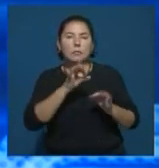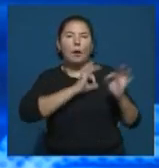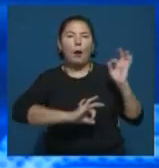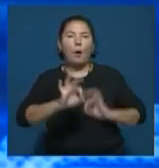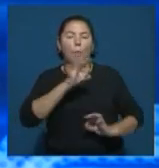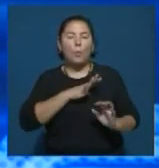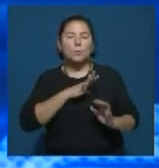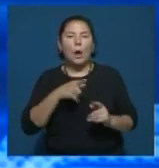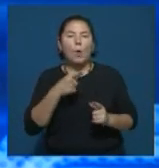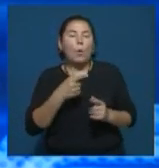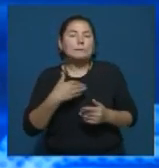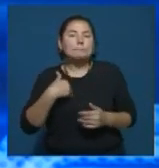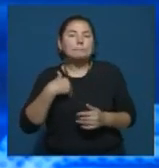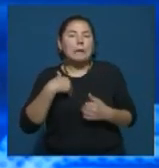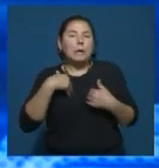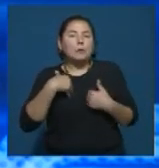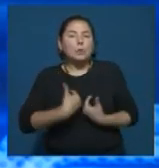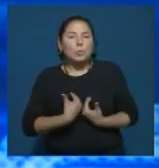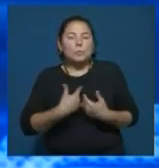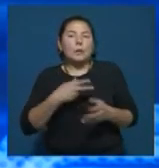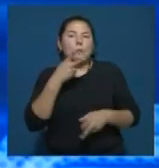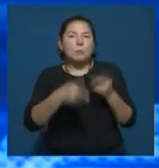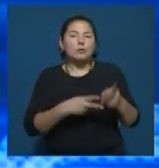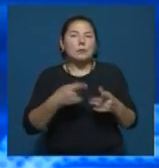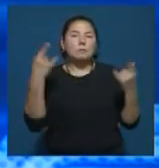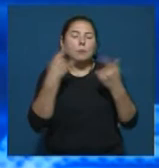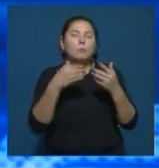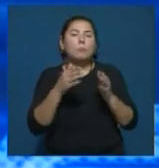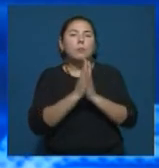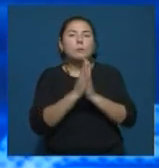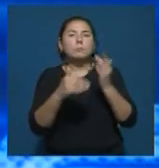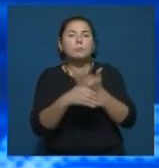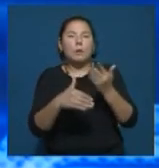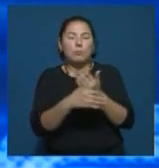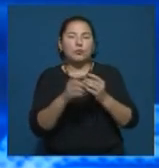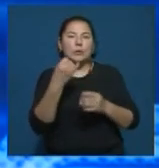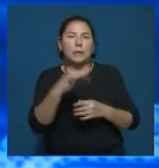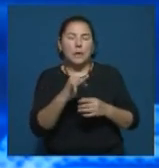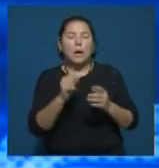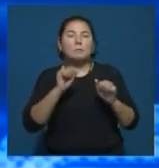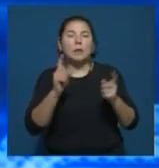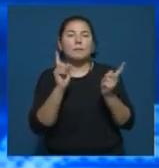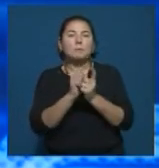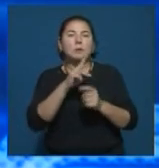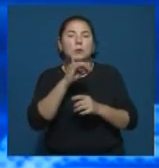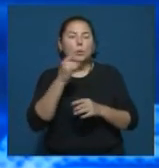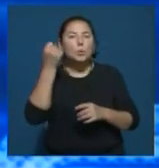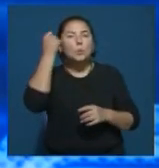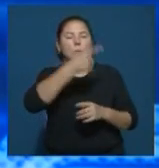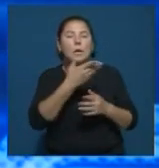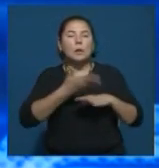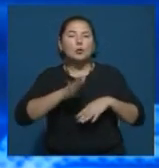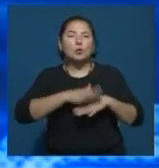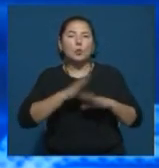безысходности женщина обратилась к нам в редакцию с просьбой помочь им. Мои коллеги смогли встретиться с Пердегуль и узнали о